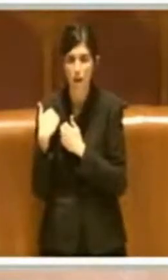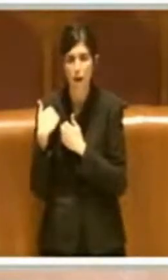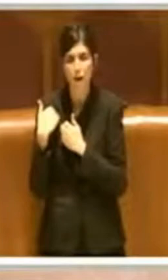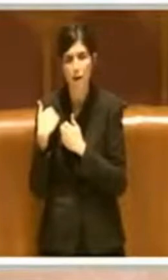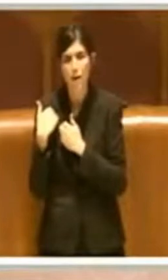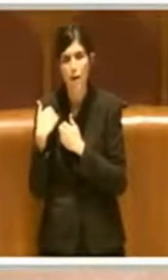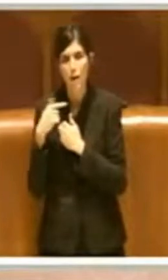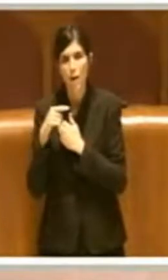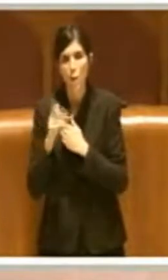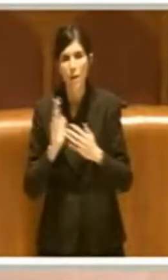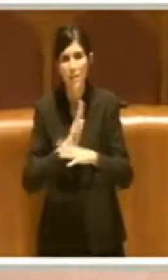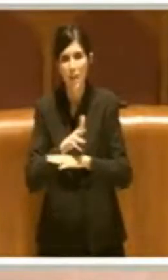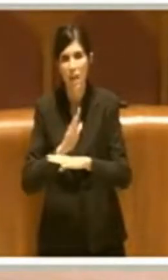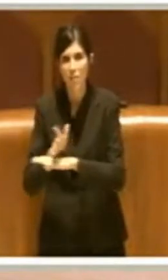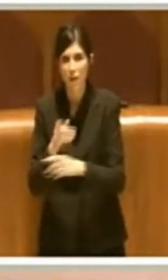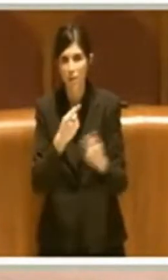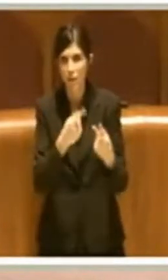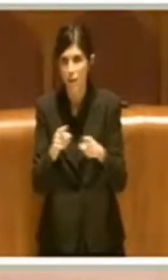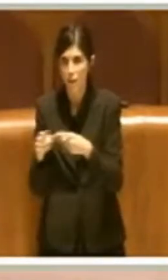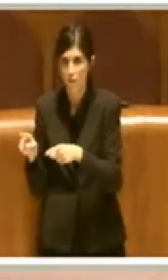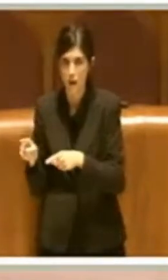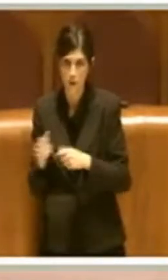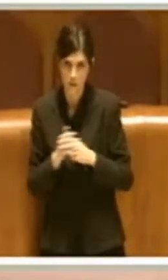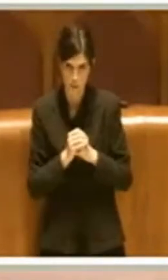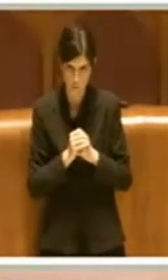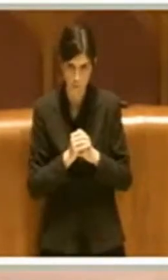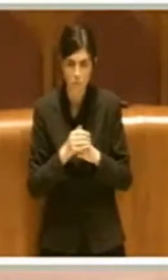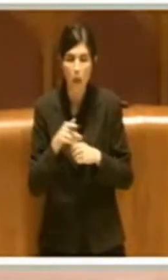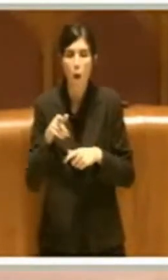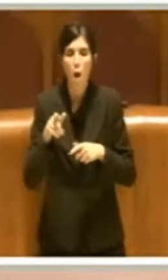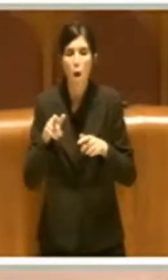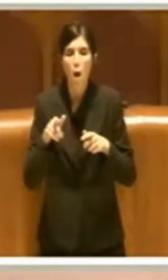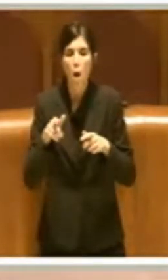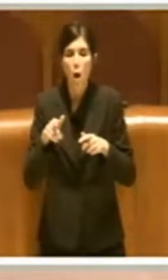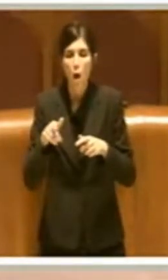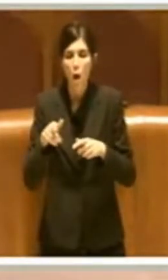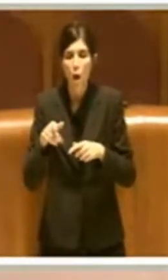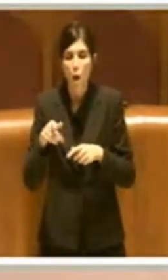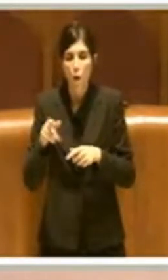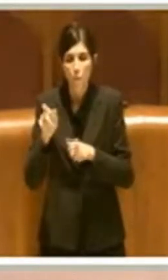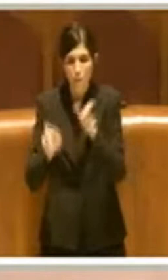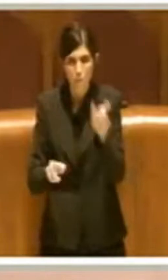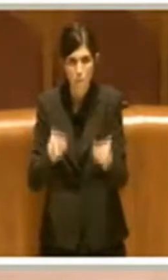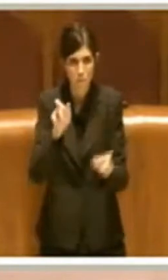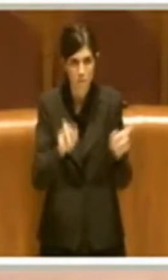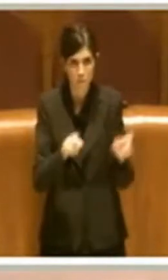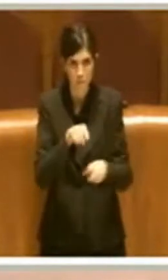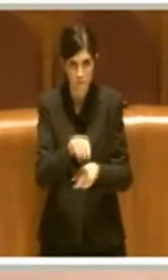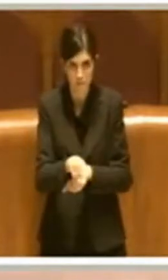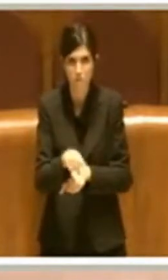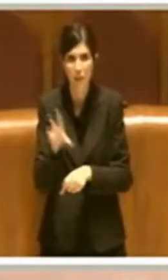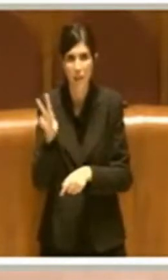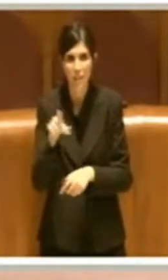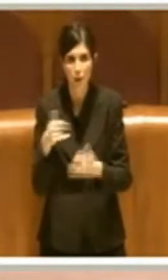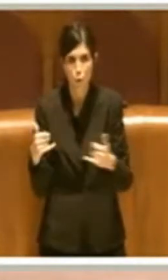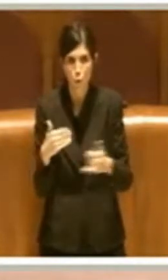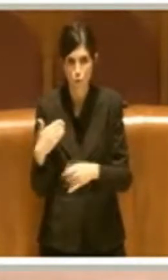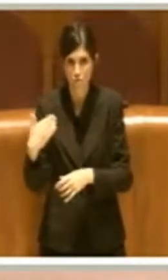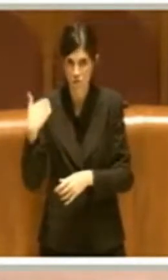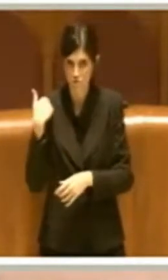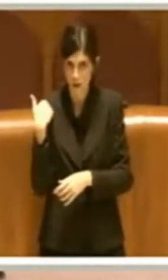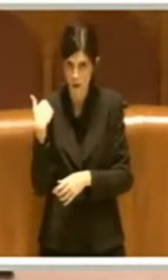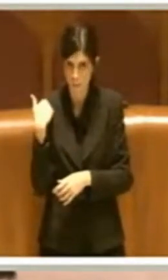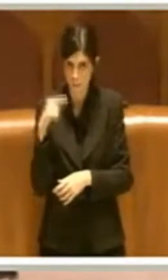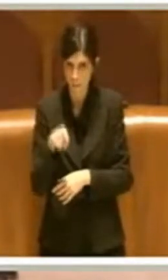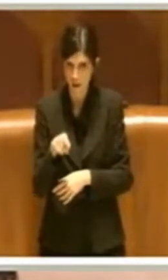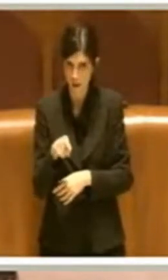diversi interventi. Molti hanno ribadito che questo atto, fatto il 31 di dicembre, è una